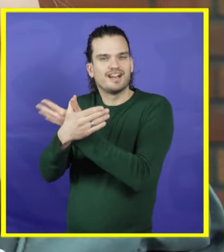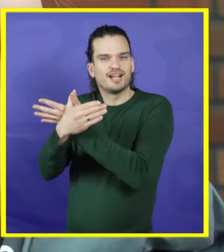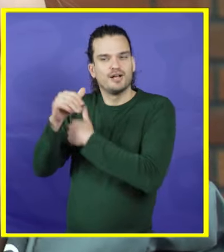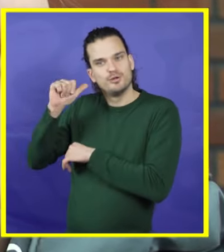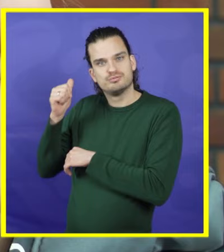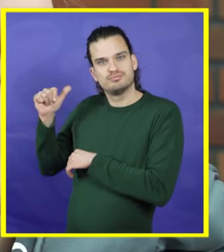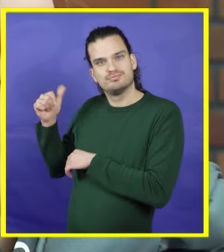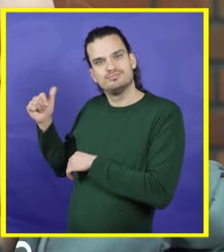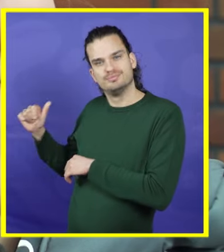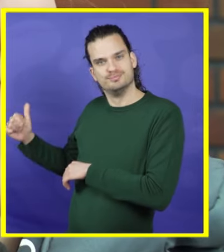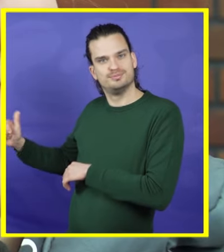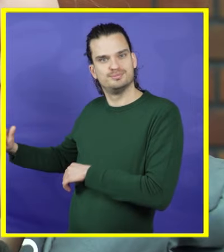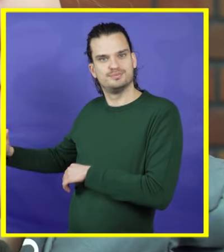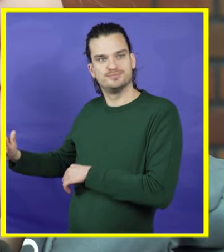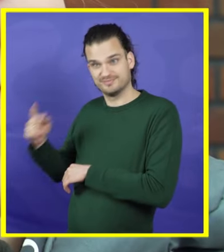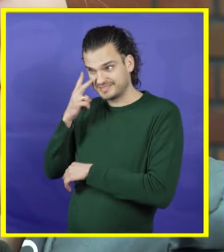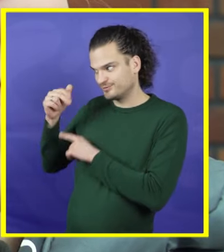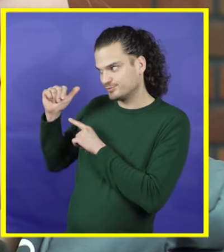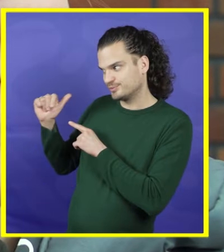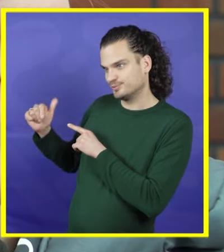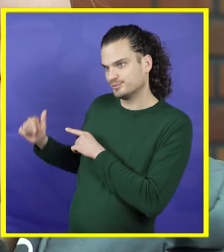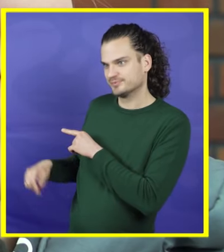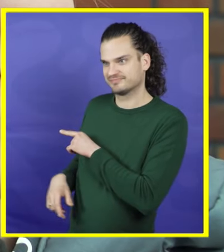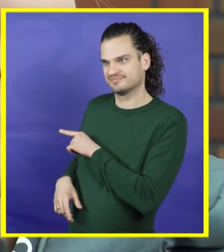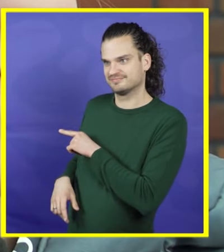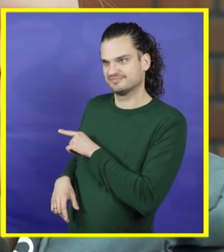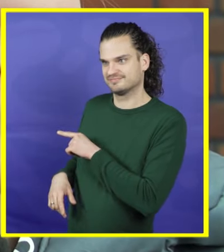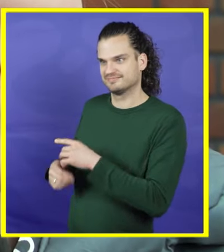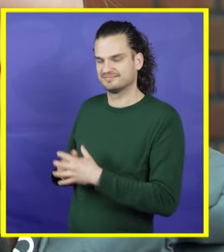wegvliegt. Zie je mijn hand fladderen?